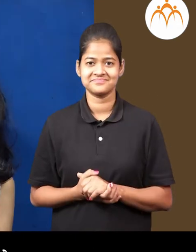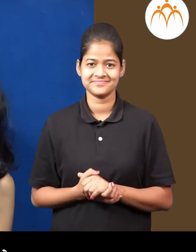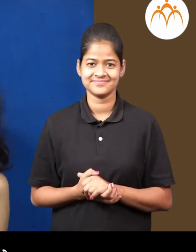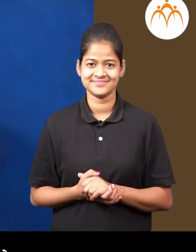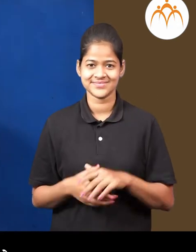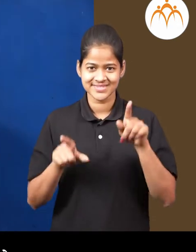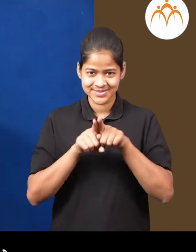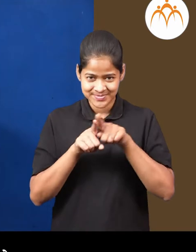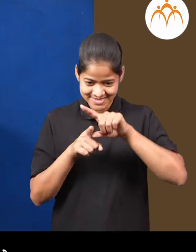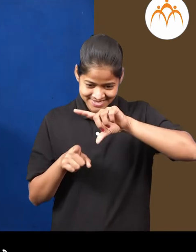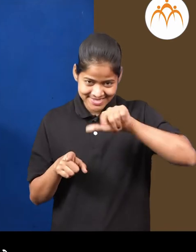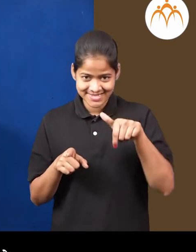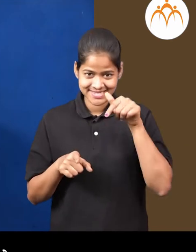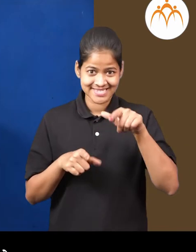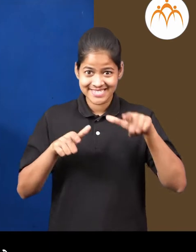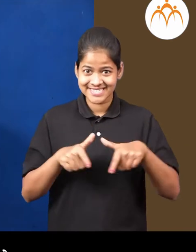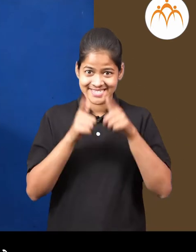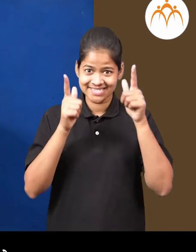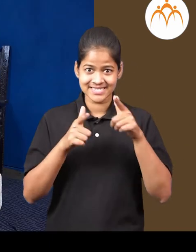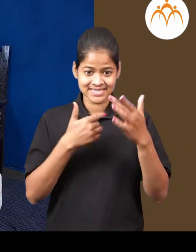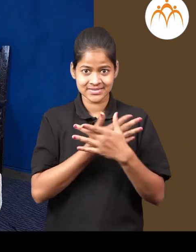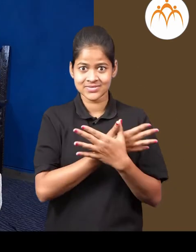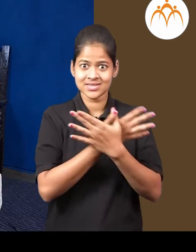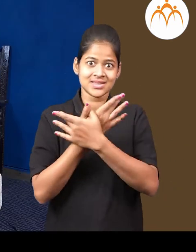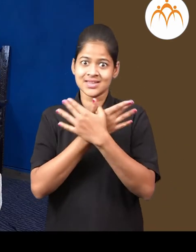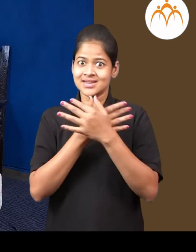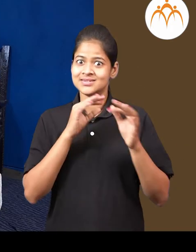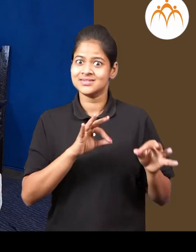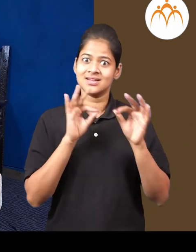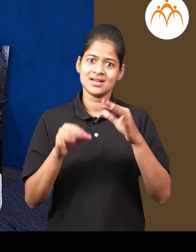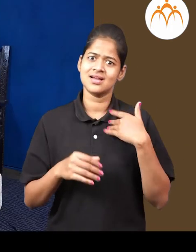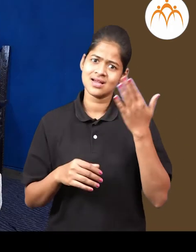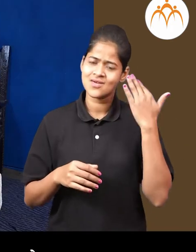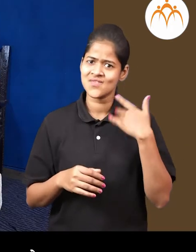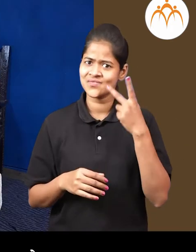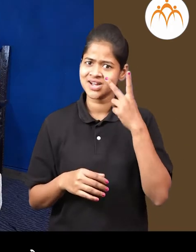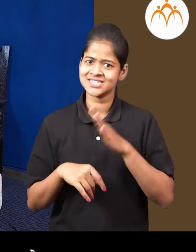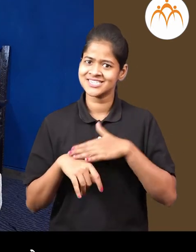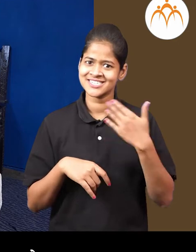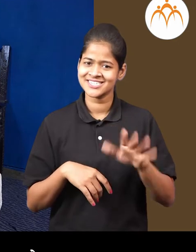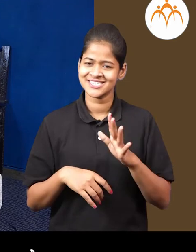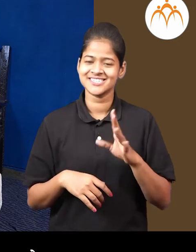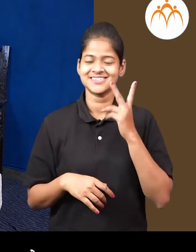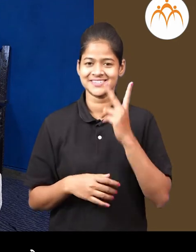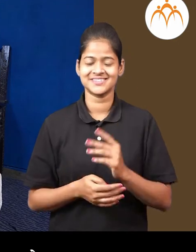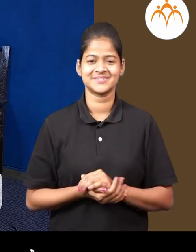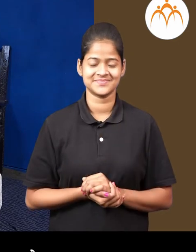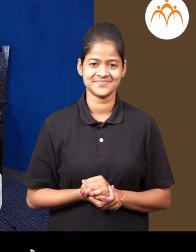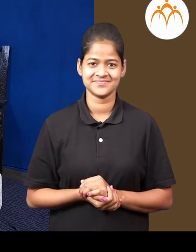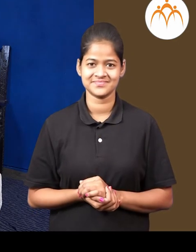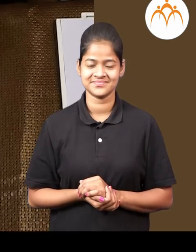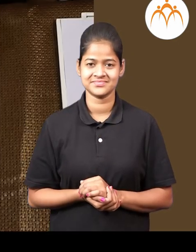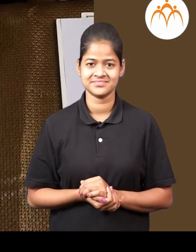आपला लिम्बाचे जाड़ावर यता है फूलपाकरू मी पन पायले परवाच तुला आजुने गंबत दाखोते